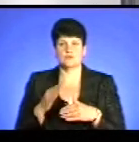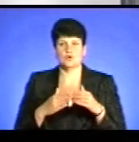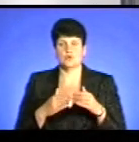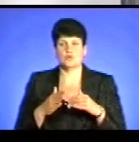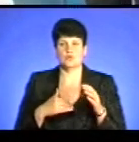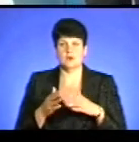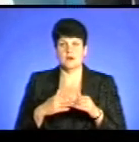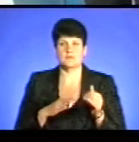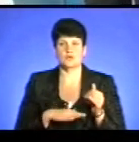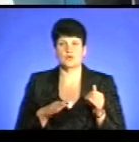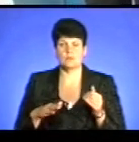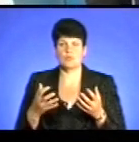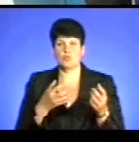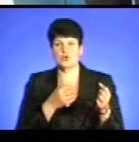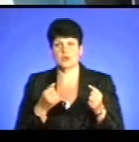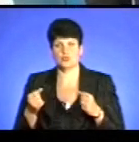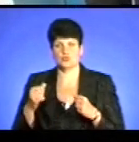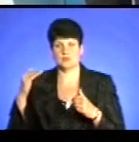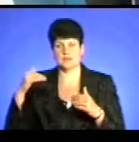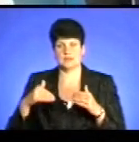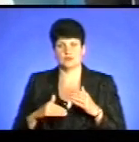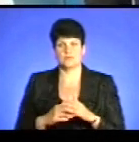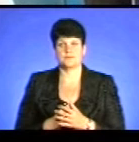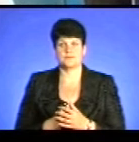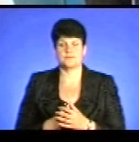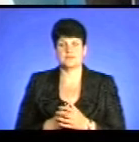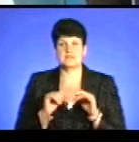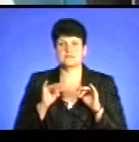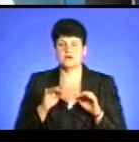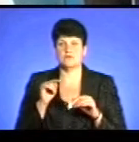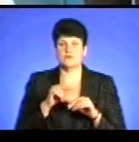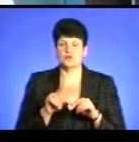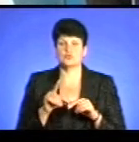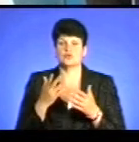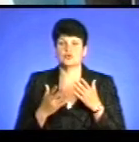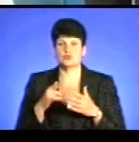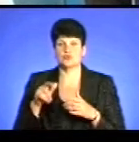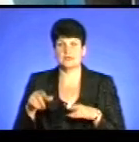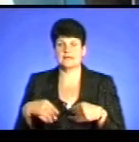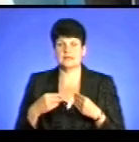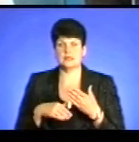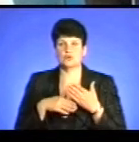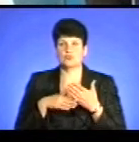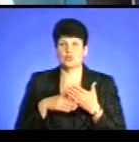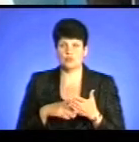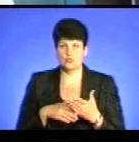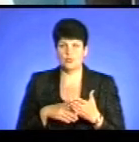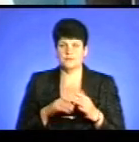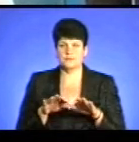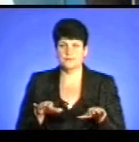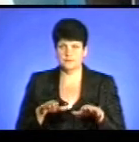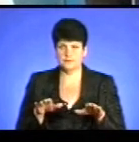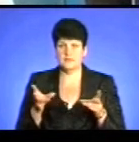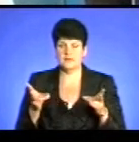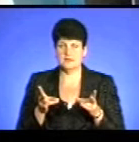рятувальника, потягнути його на дно разом з собою. Справа в тому, що якщо людина надає допомогу до потопаючого, підпливати завжди,